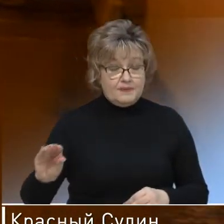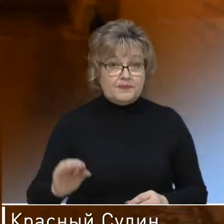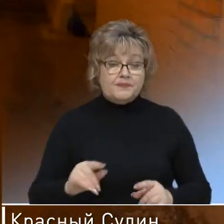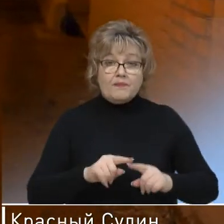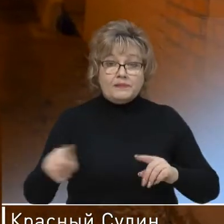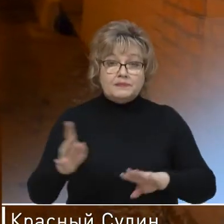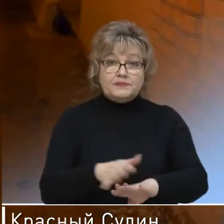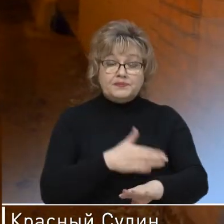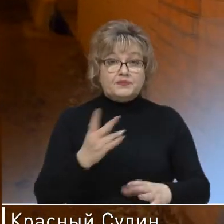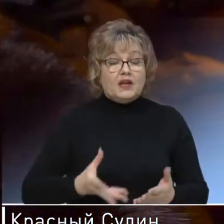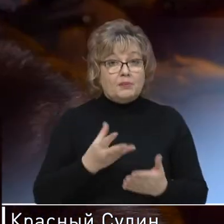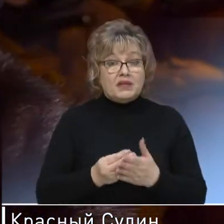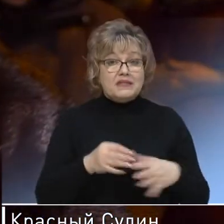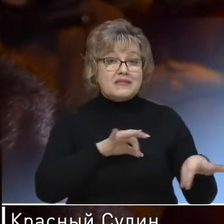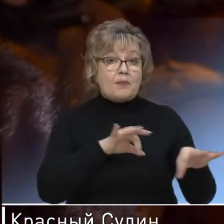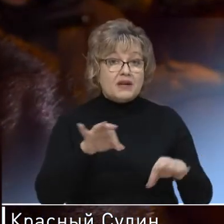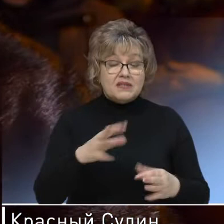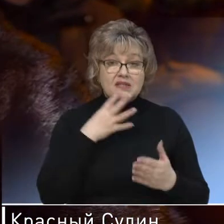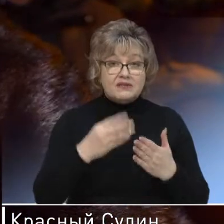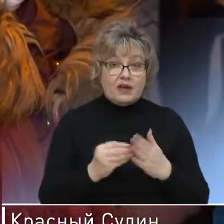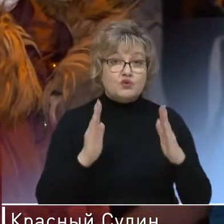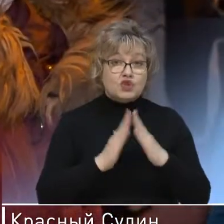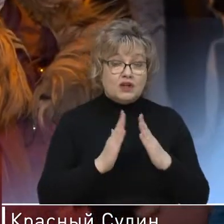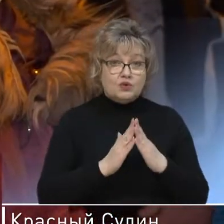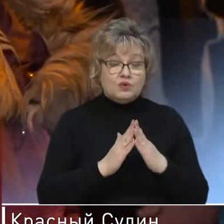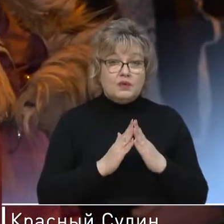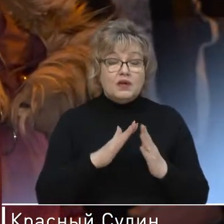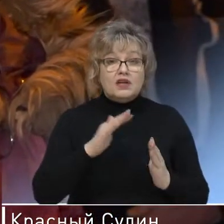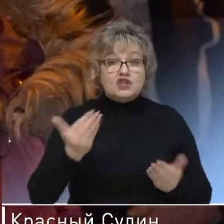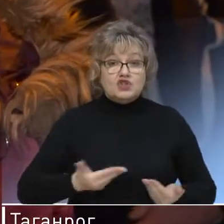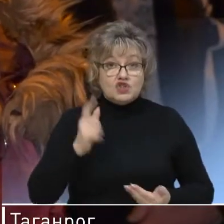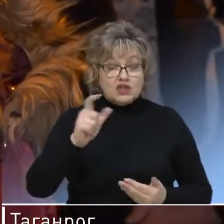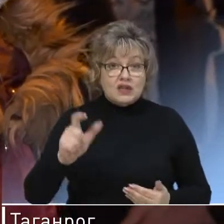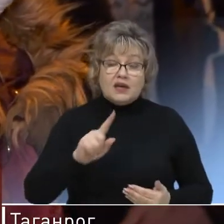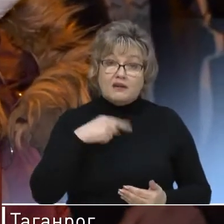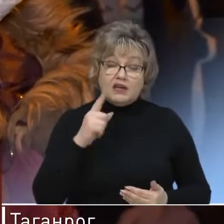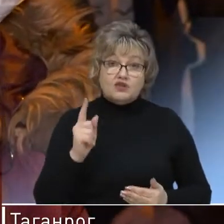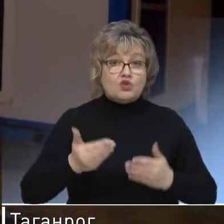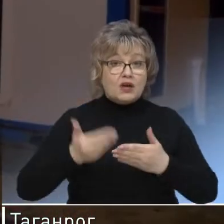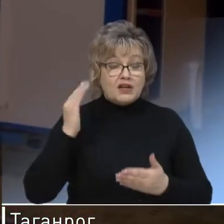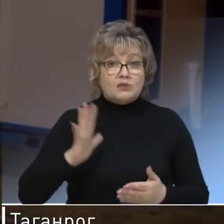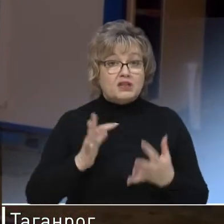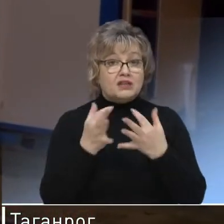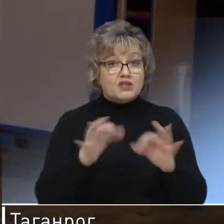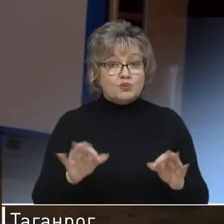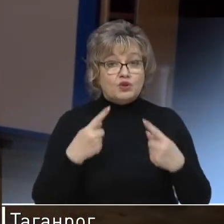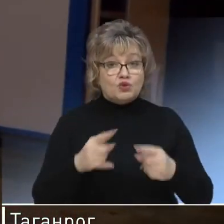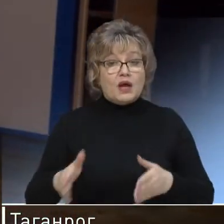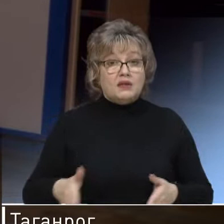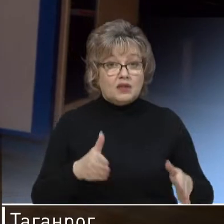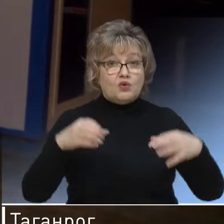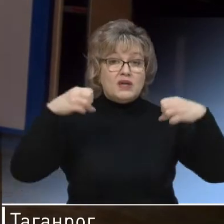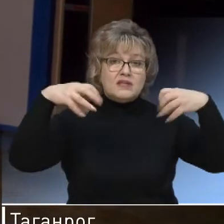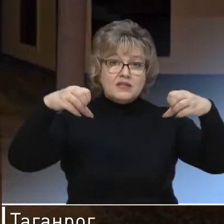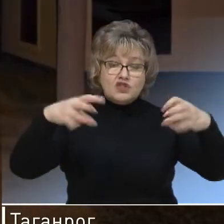длинная вереница, либо платить за проезд к своему жилью. Жители многоквартирного дома отмечают, что раньше им была доступна другая дорога с